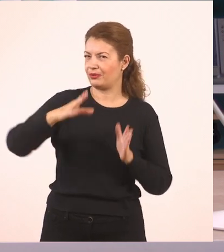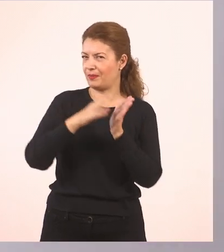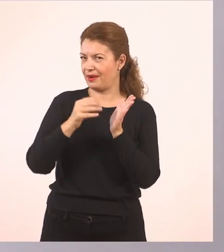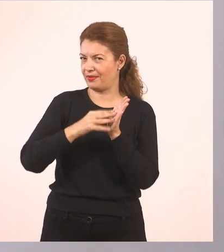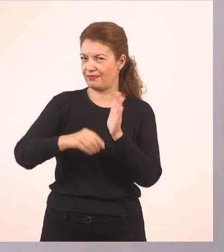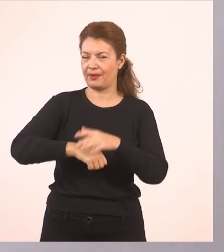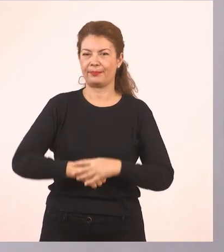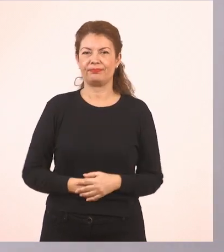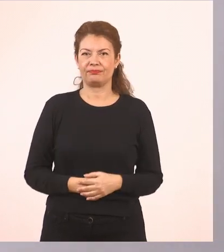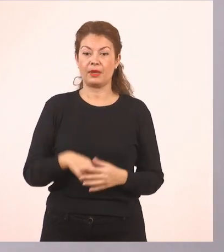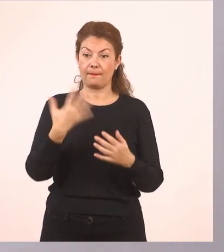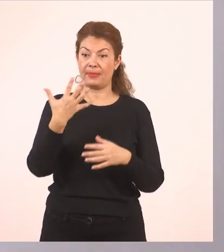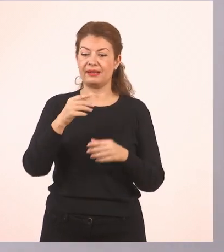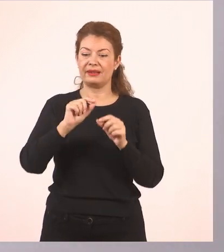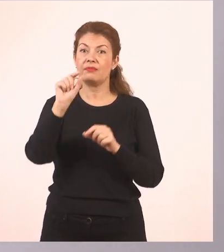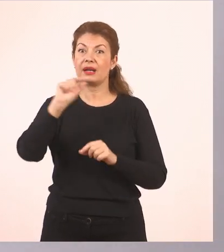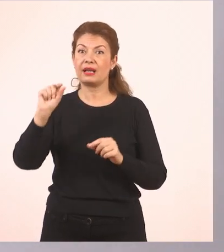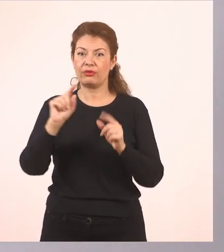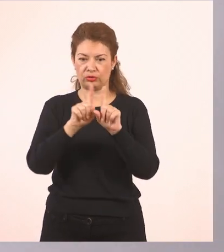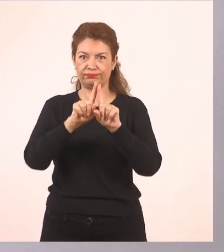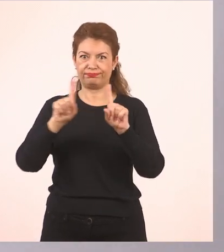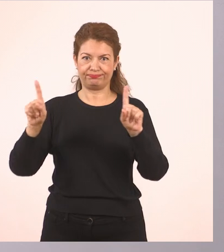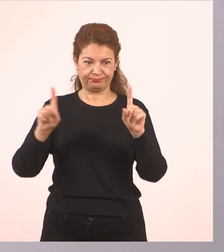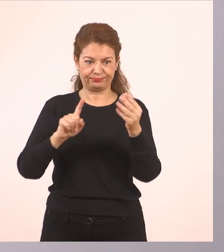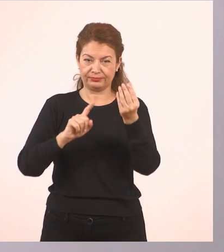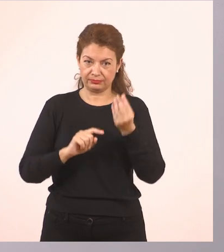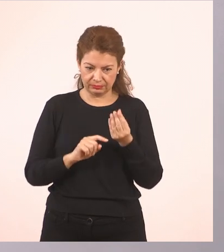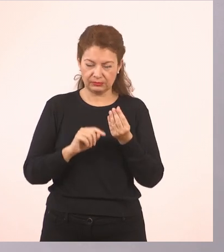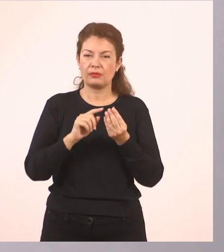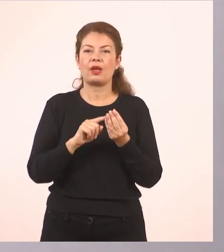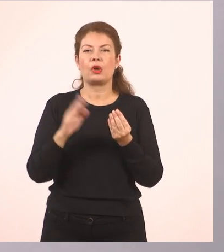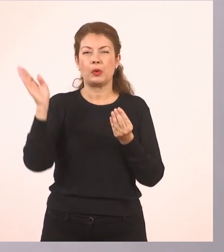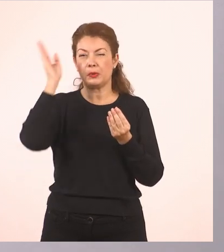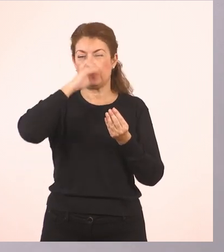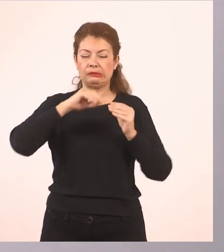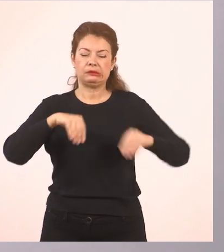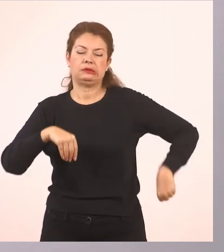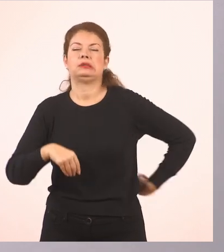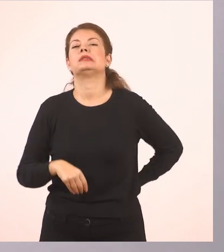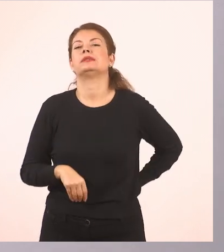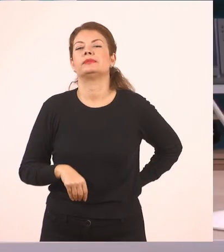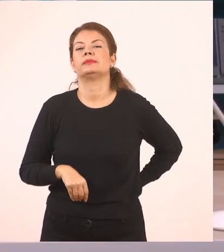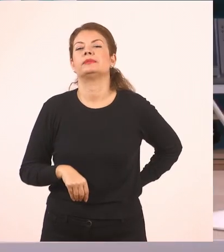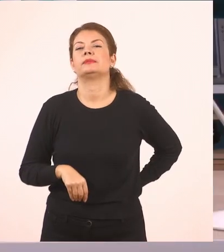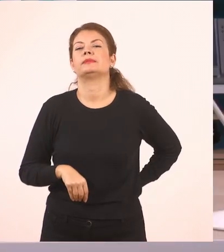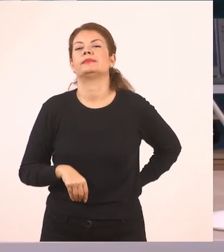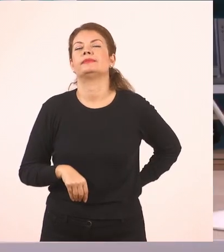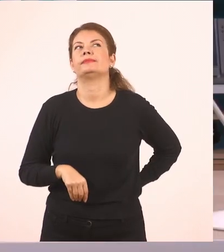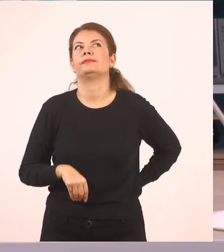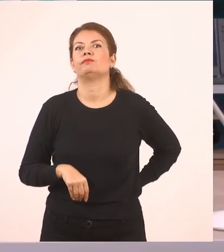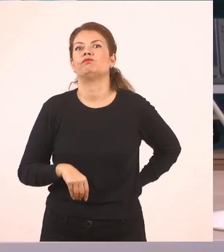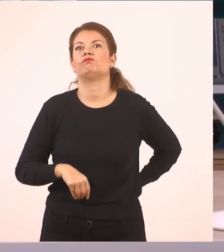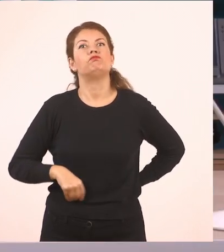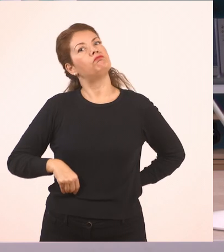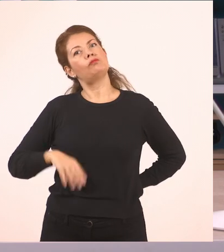κρύψιμο. Έχω 5 στα χέρια μου και αποφασίζω να κρύψω για